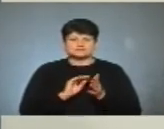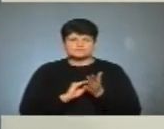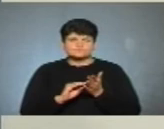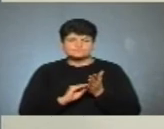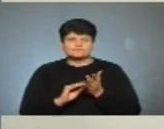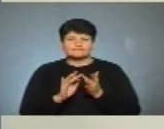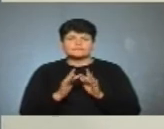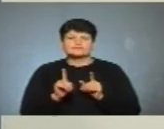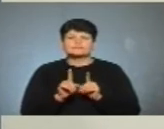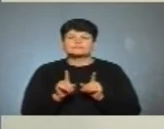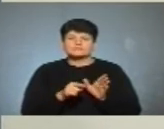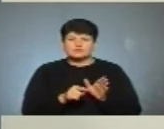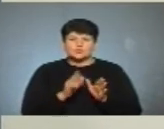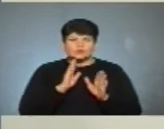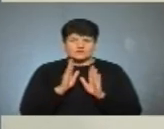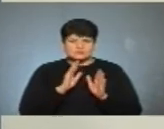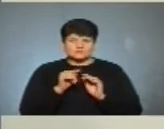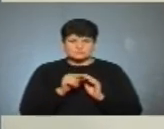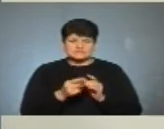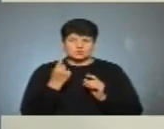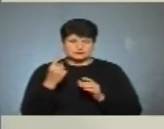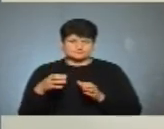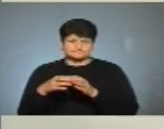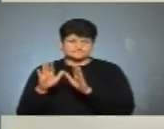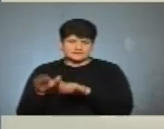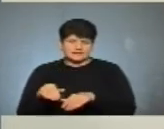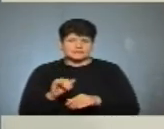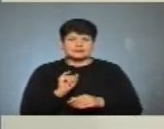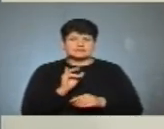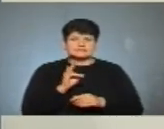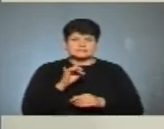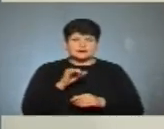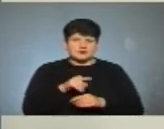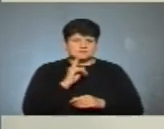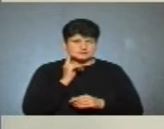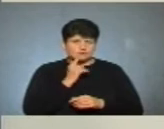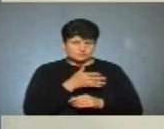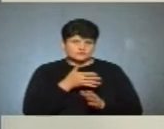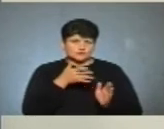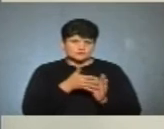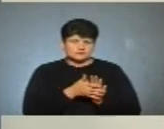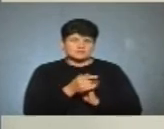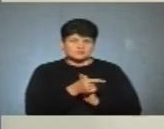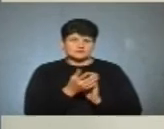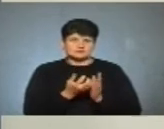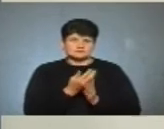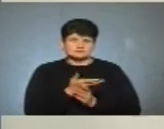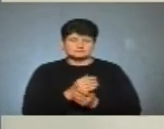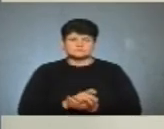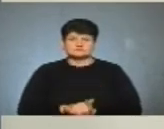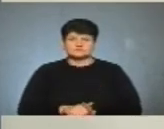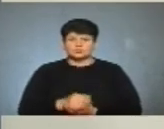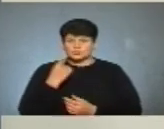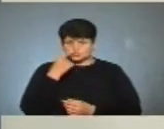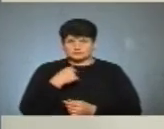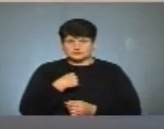соцмережах. Тому що на Фейсбук ми розраховуємо на одну аудиторію Інстаграм, ну це для молоді, ви розумієте, що саме там вони знаходяться. Так, особисто